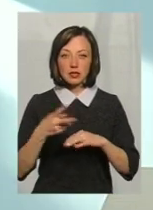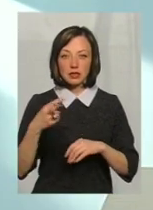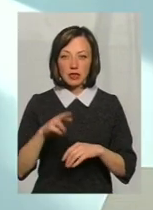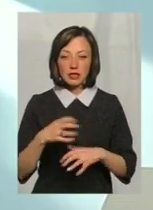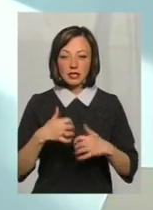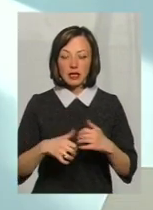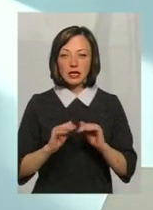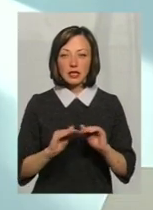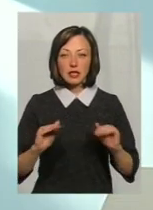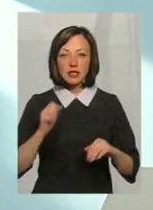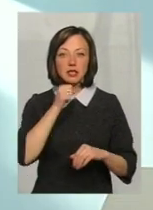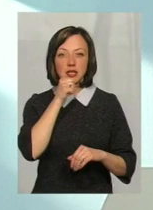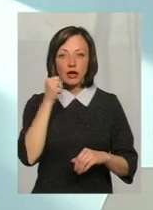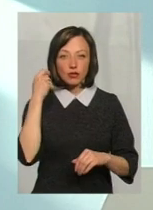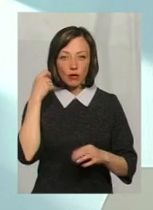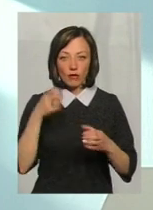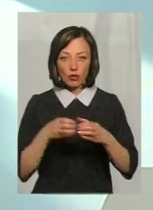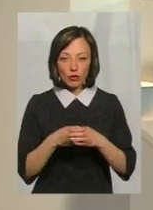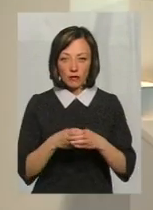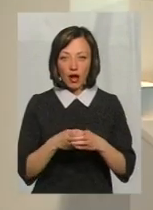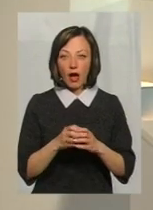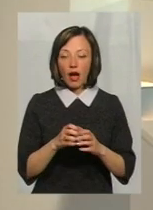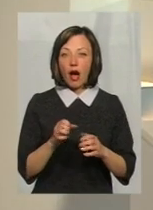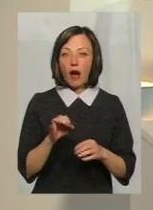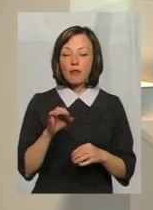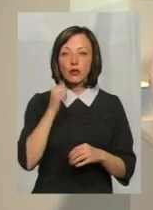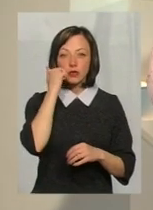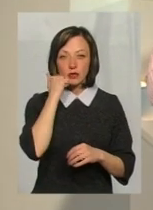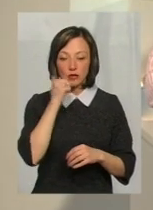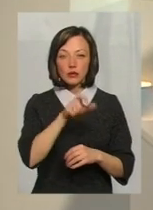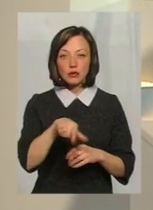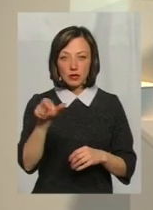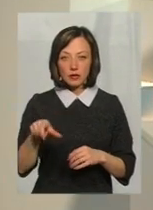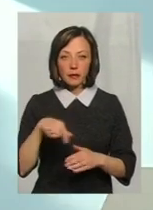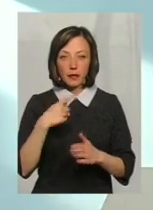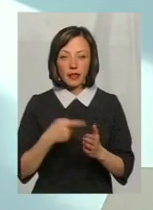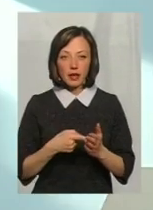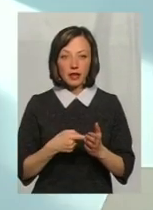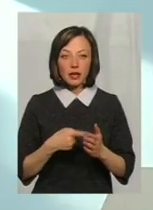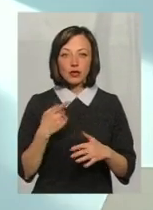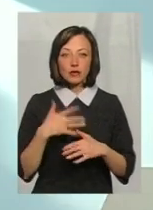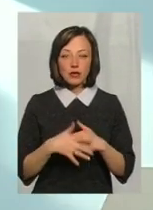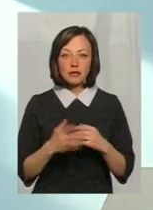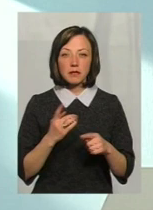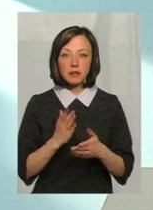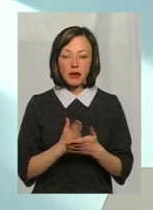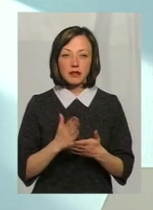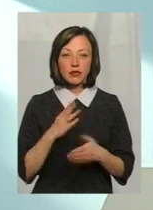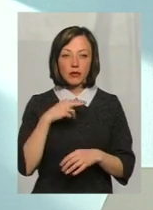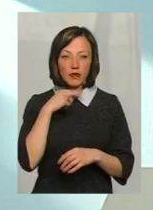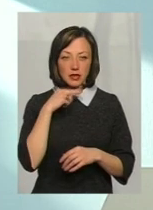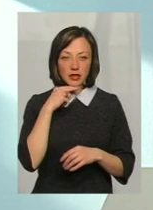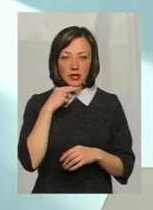серед дітей старшої вікової групи. Але ж дітей, а про літніх людей йде мова? Ну, літніх, я зрозумів, це мається на увазі